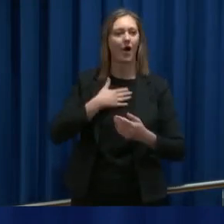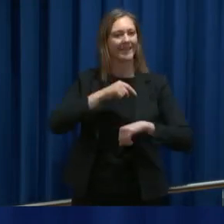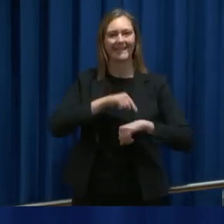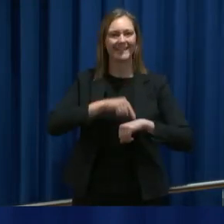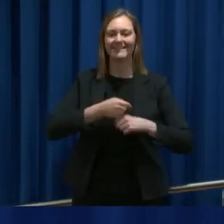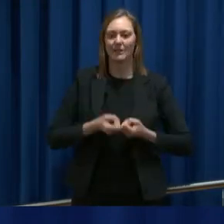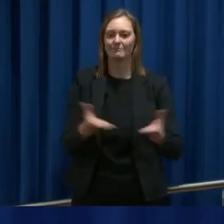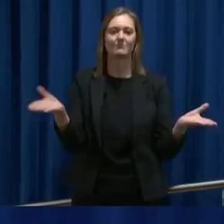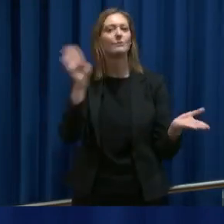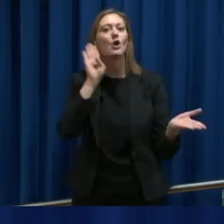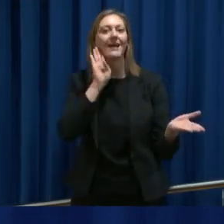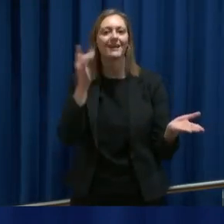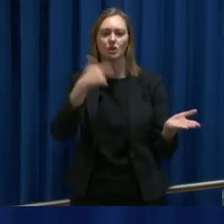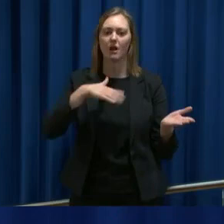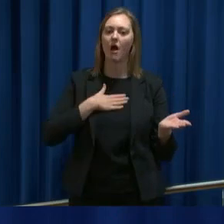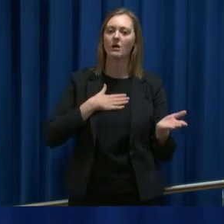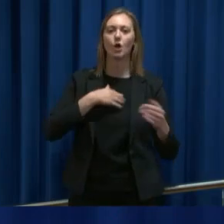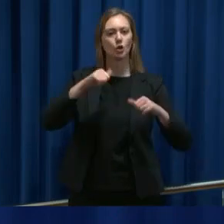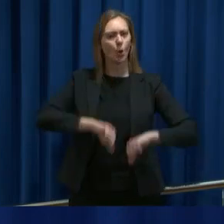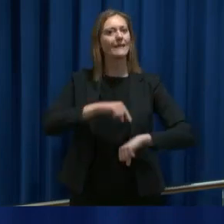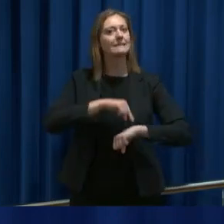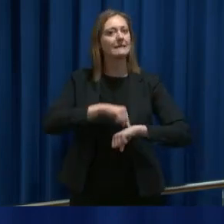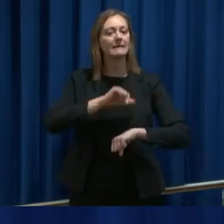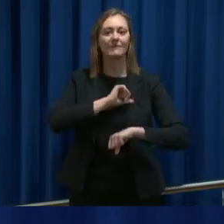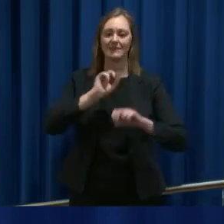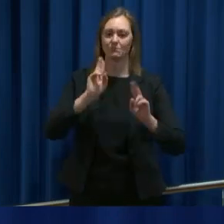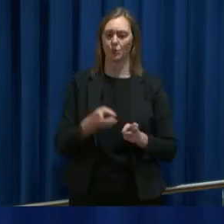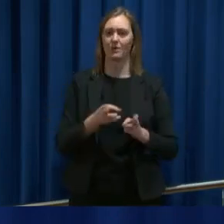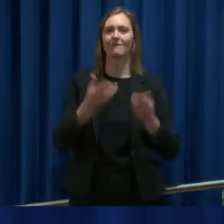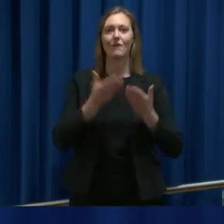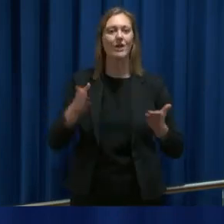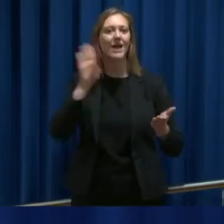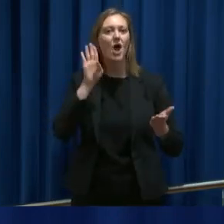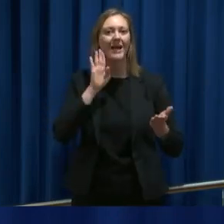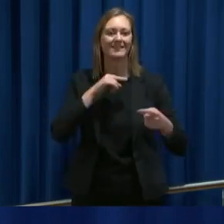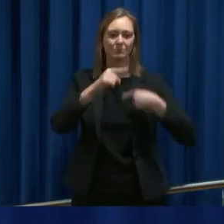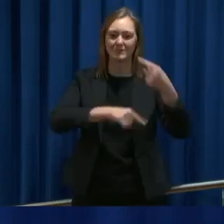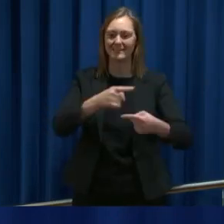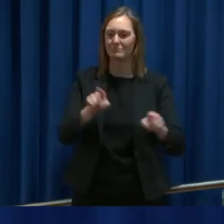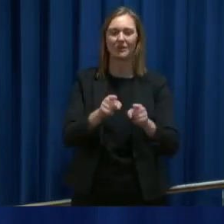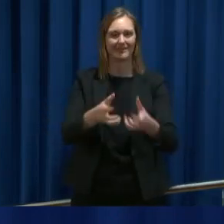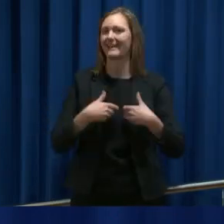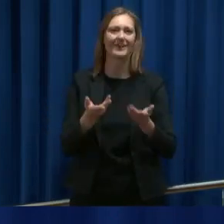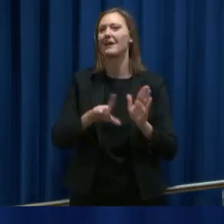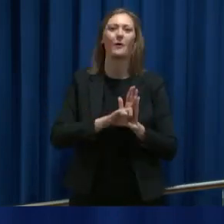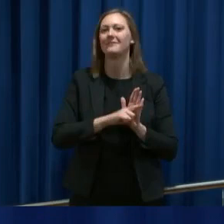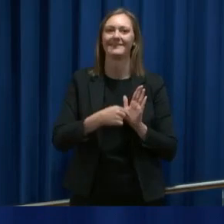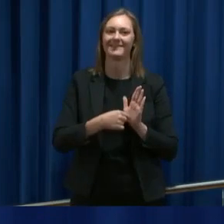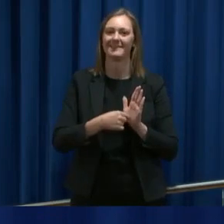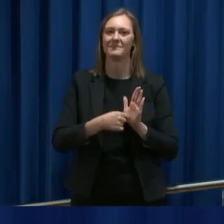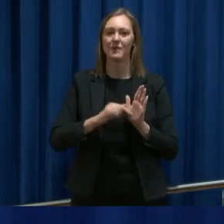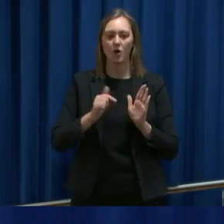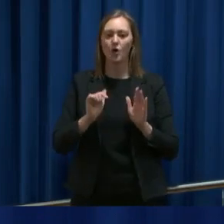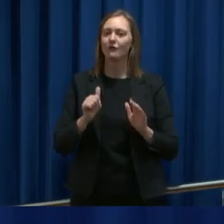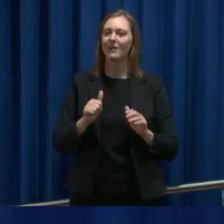tid til å høre dette, det er at vi har dårlig tid. Hvis vi skal bruke en vanlig høringsprosess, så trenger vi ikke loven. For dette er